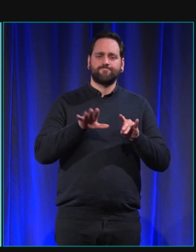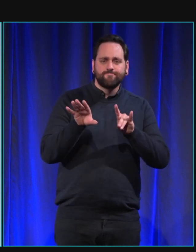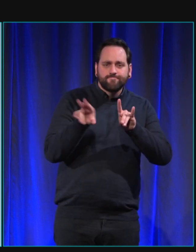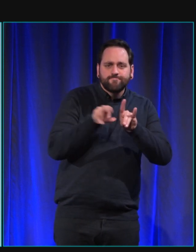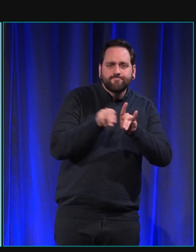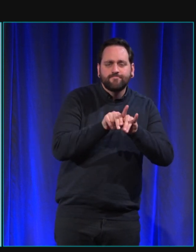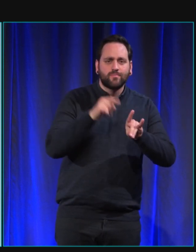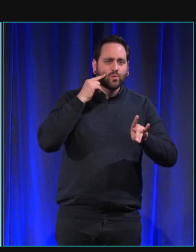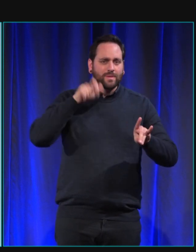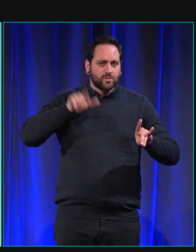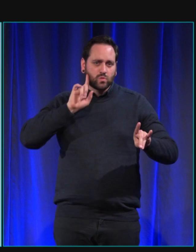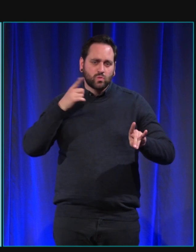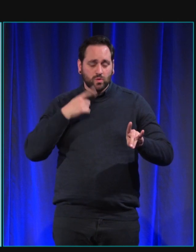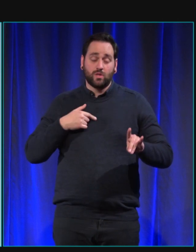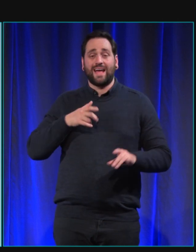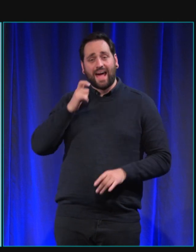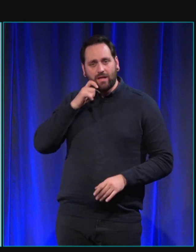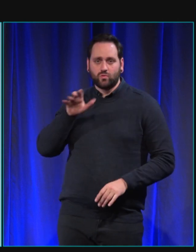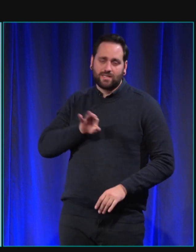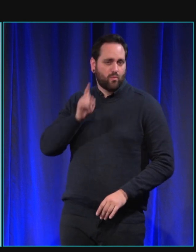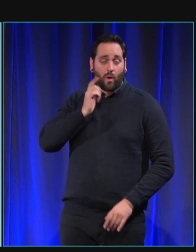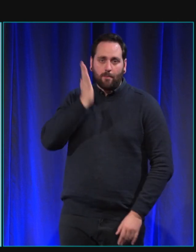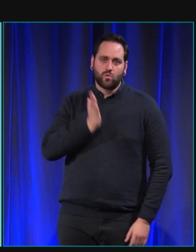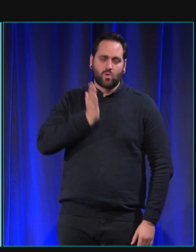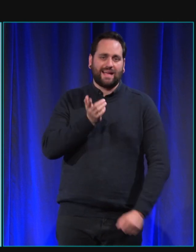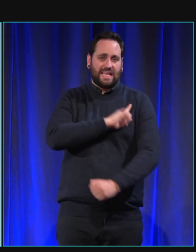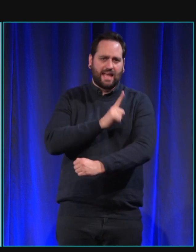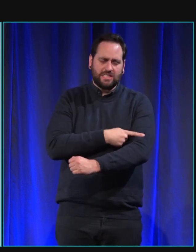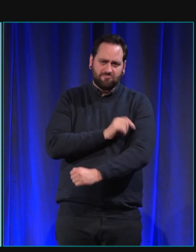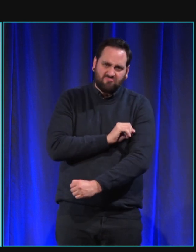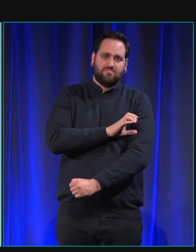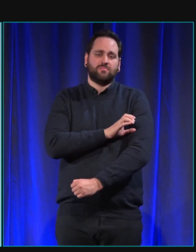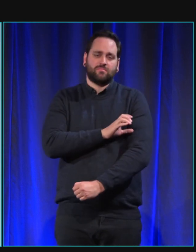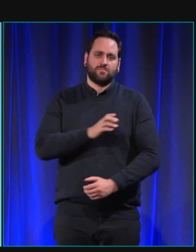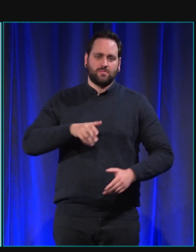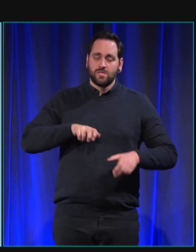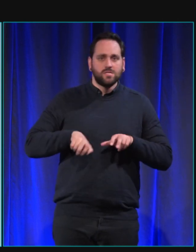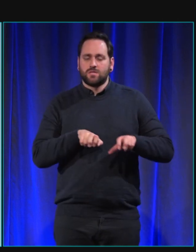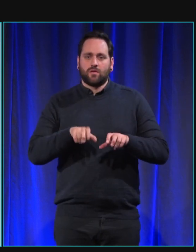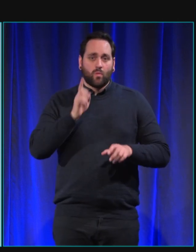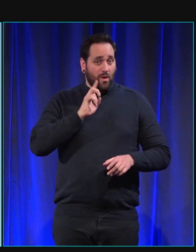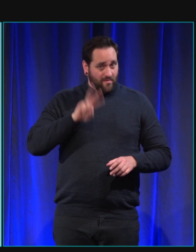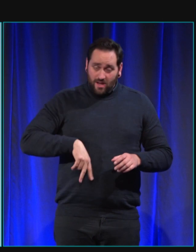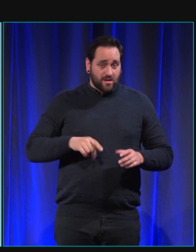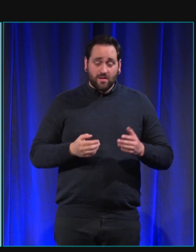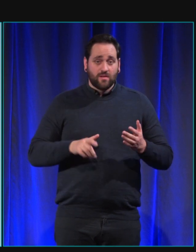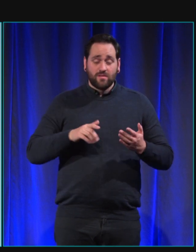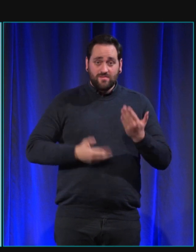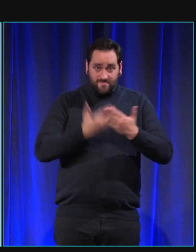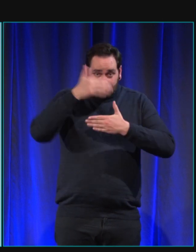énergie il faut bien se dire qu'il va travailler au quotidien qu'il va gérer un environnement sonore en permanence